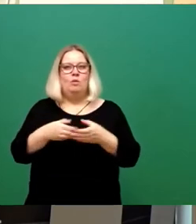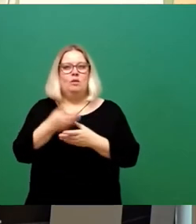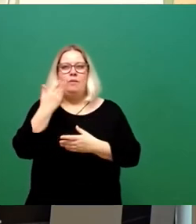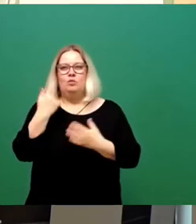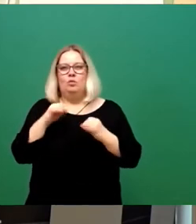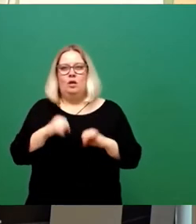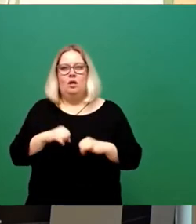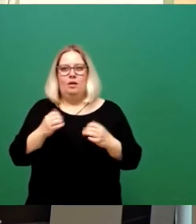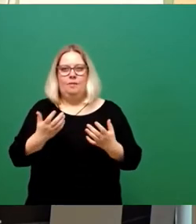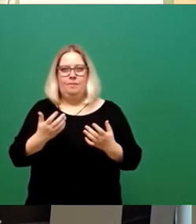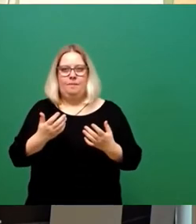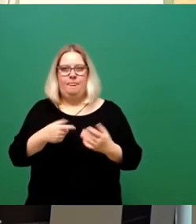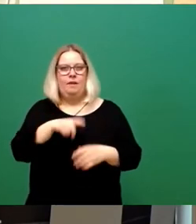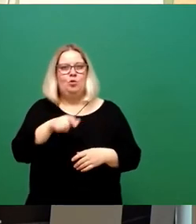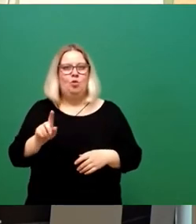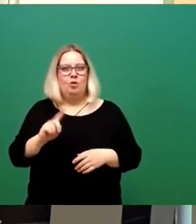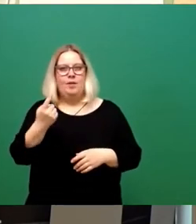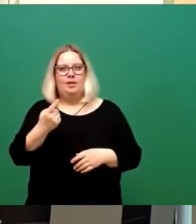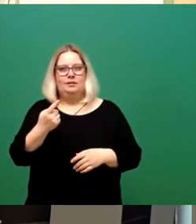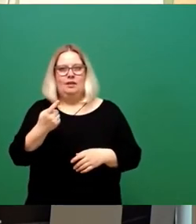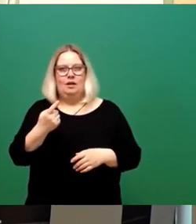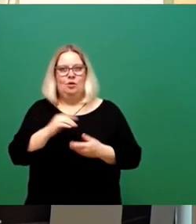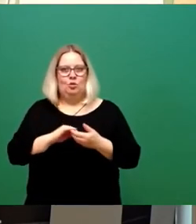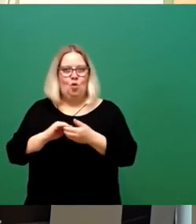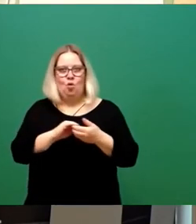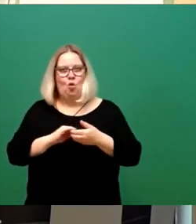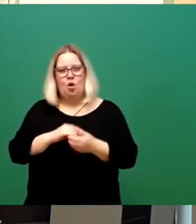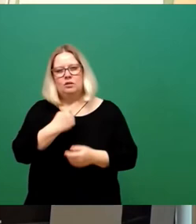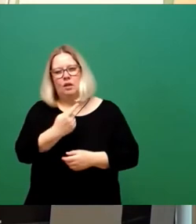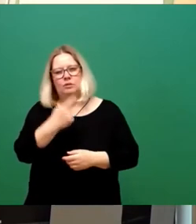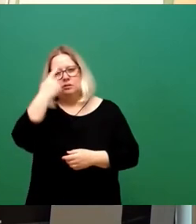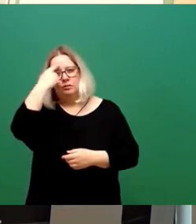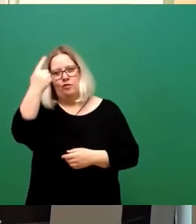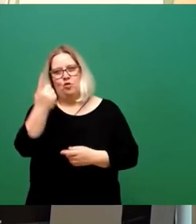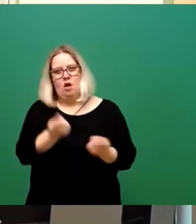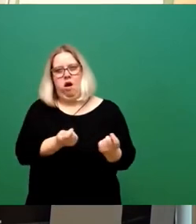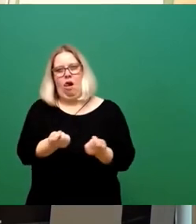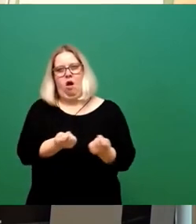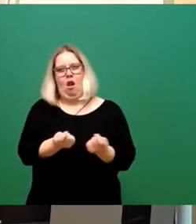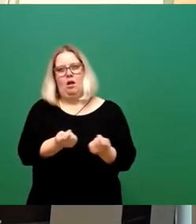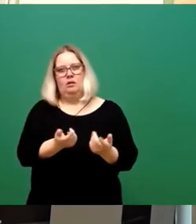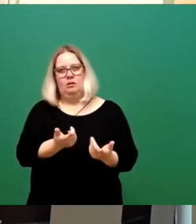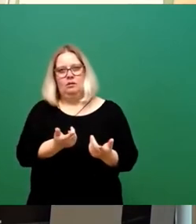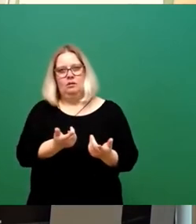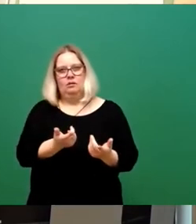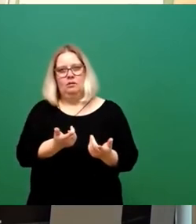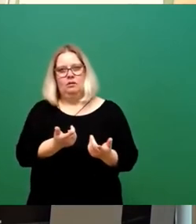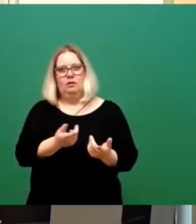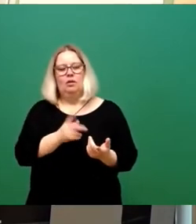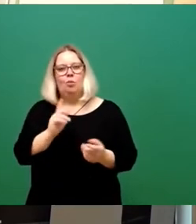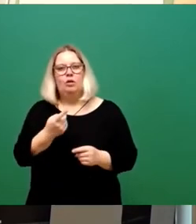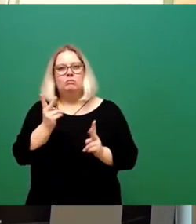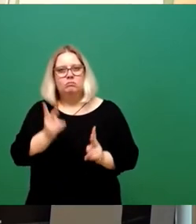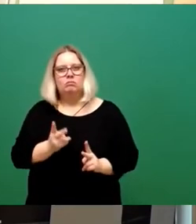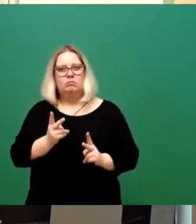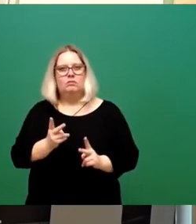Bürgermeister GroKo, haben Sie ganz bewusst zu einem gewissen Zeitpunkt ausgenutzt, um hier den